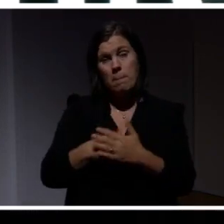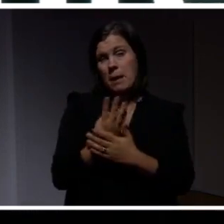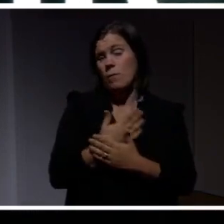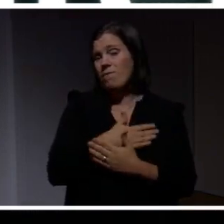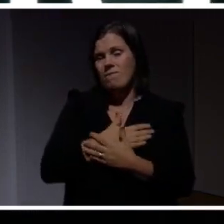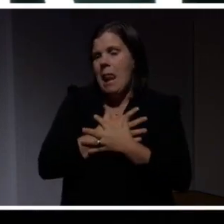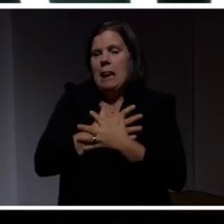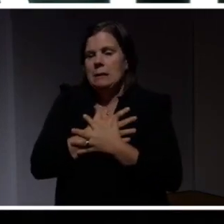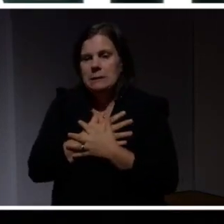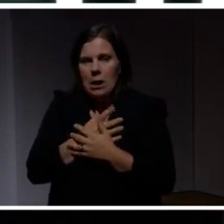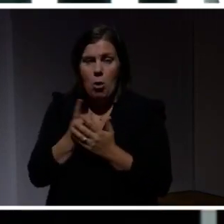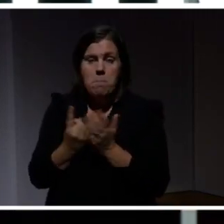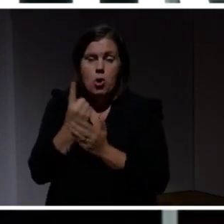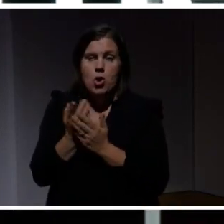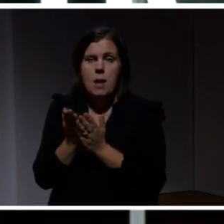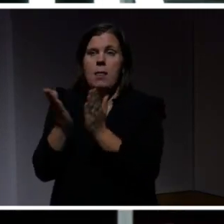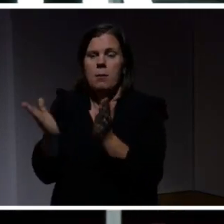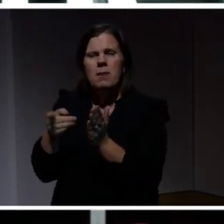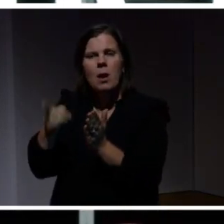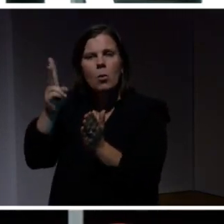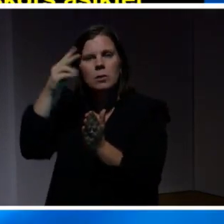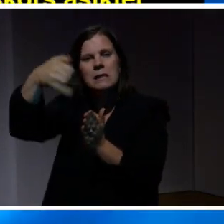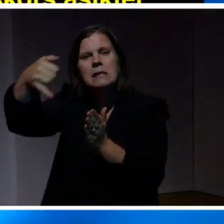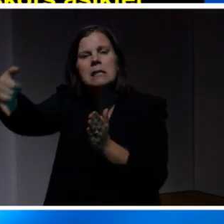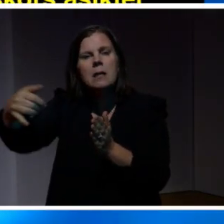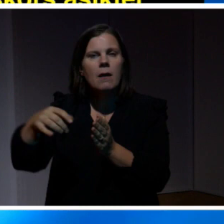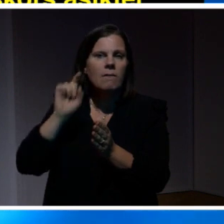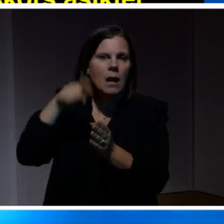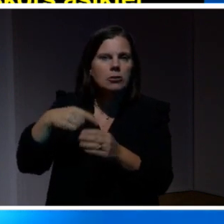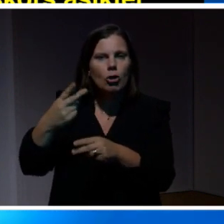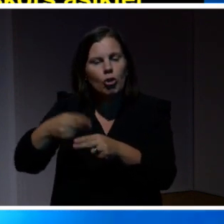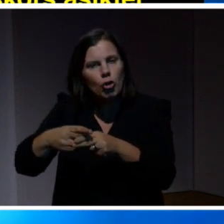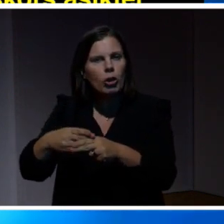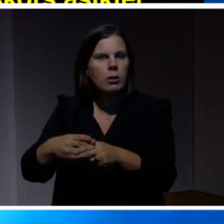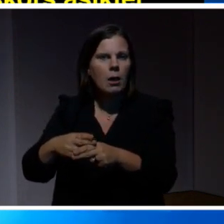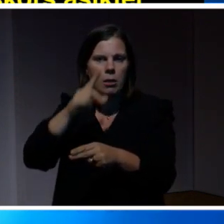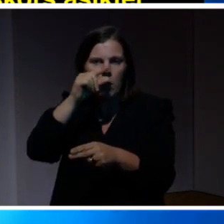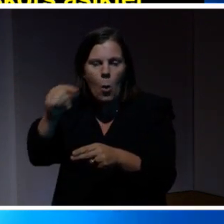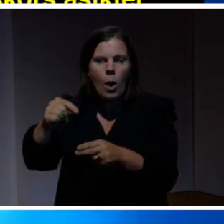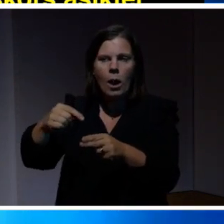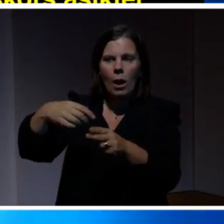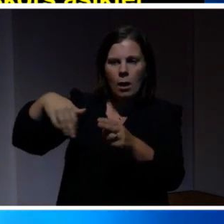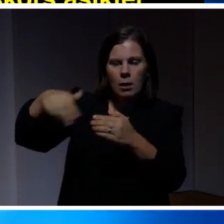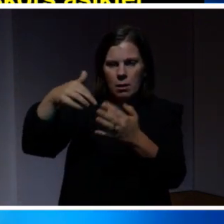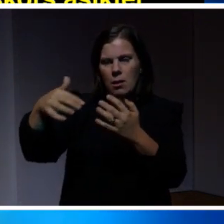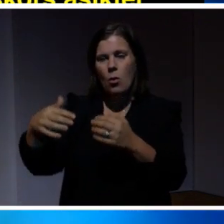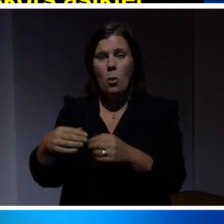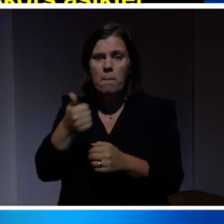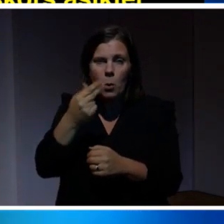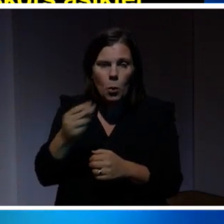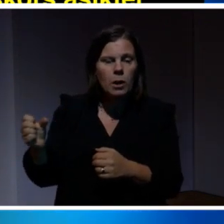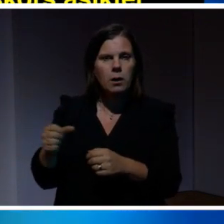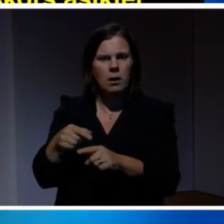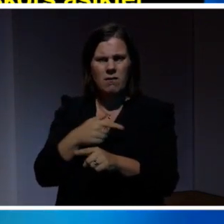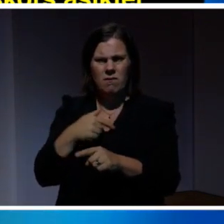älskar också har möjliggört för problematiska aspekter. Som till exempel falska nyheter, trollar med er och propaganda och filterbubblor. Att vi